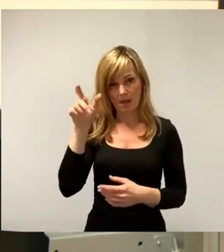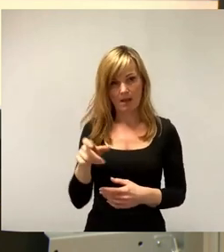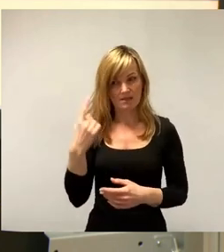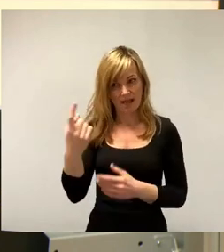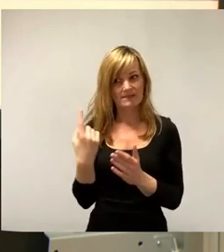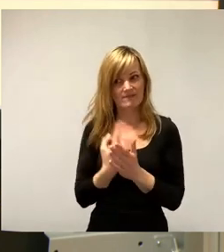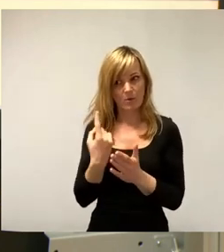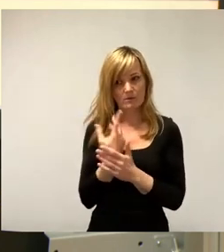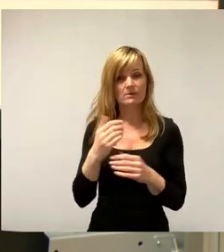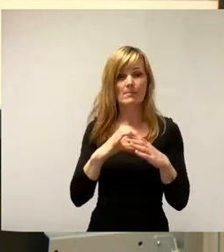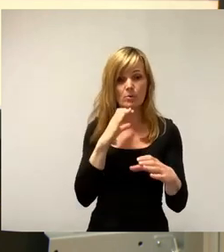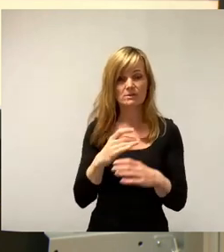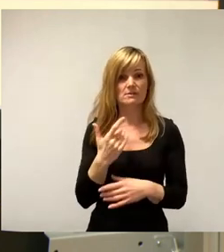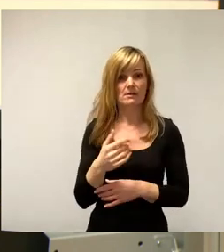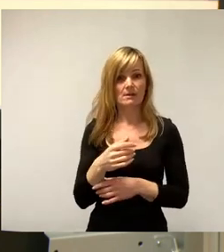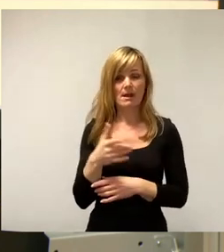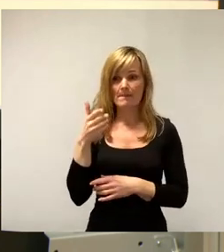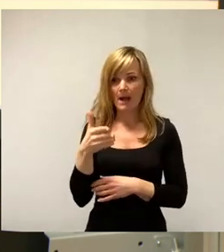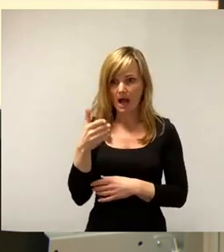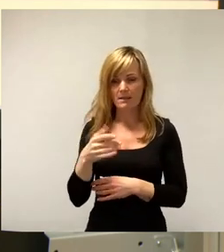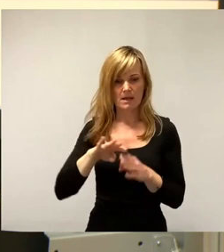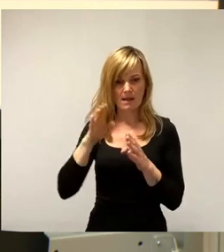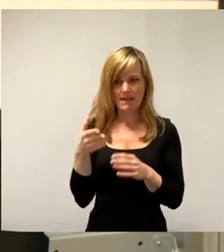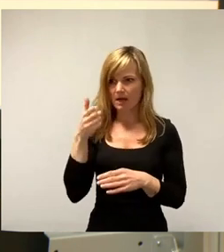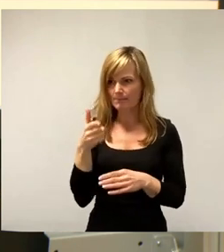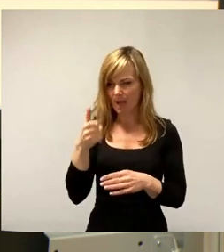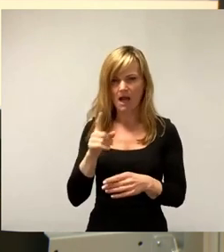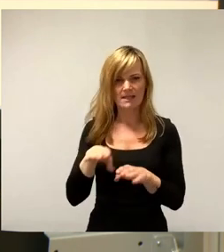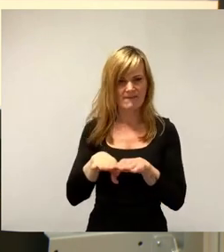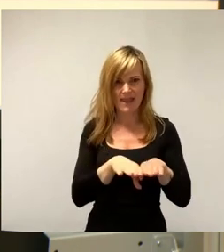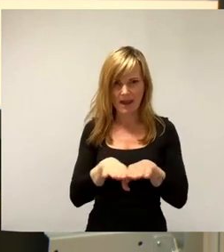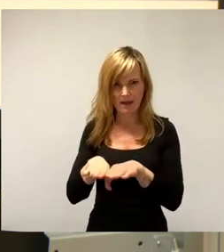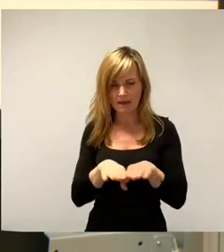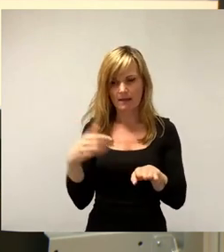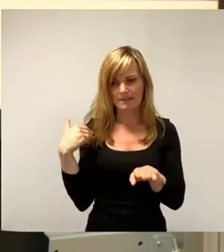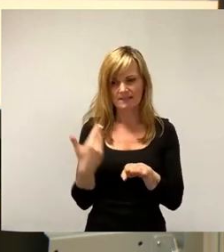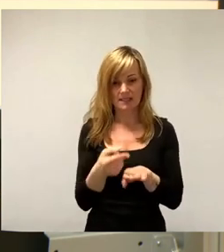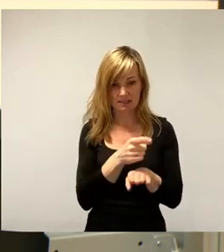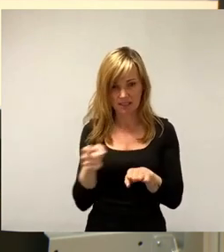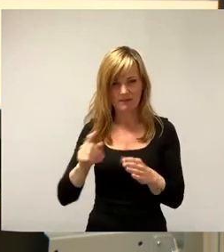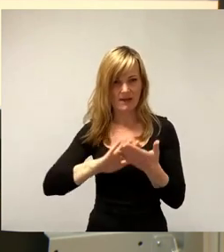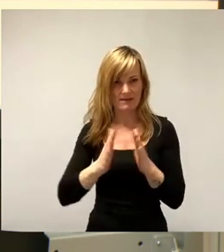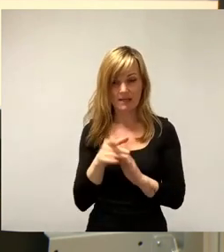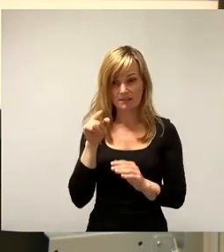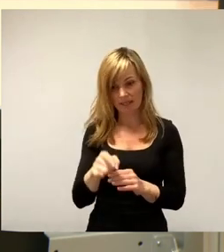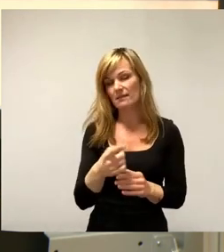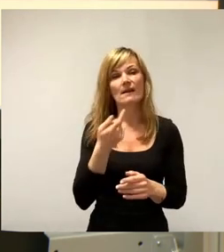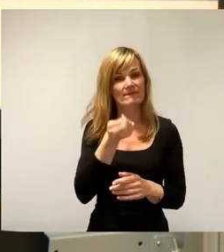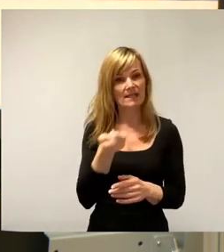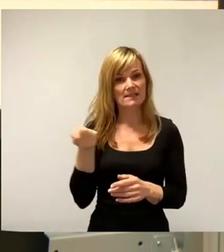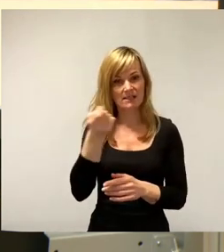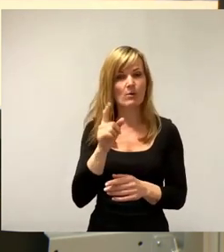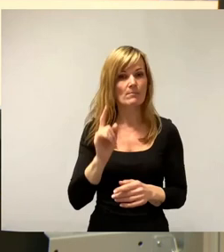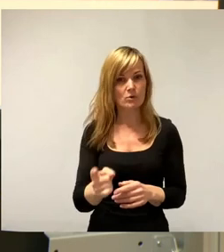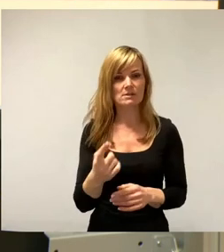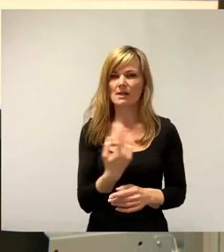Busbahn, Bergbahn und die Fähren, die bislang vereinbart sind, dass das auskömmlich finanziert werden muss. Dort sollten wir